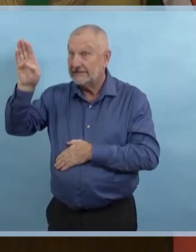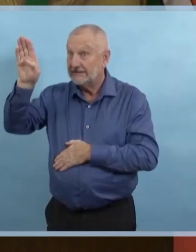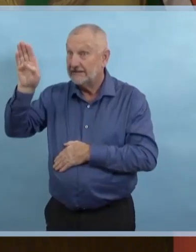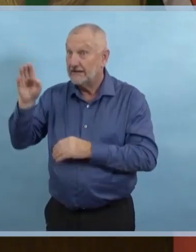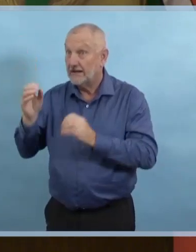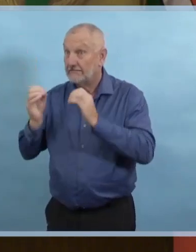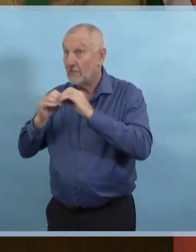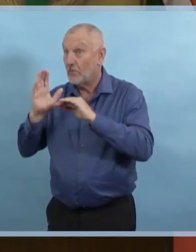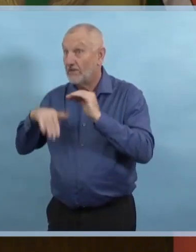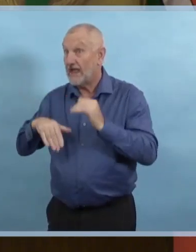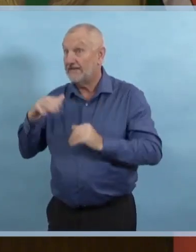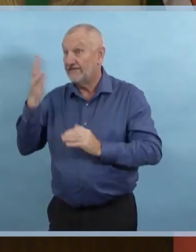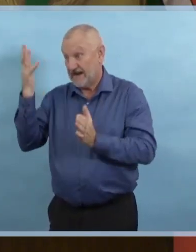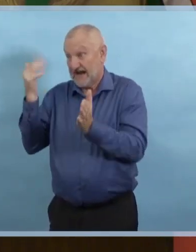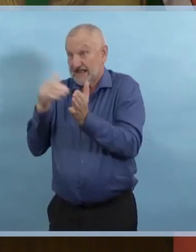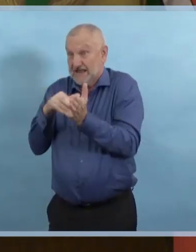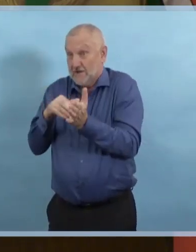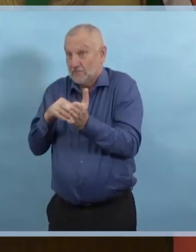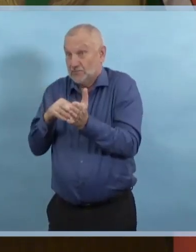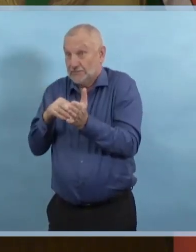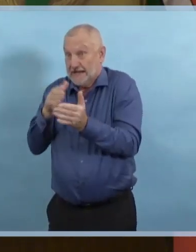ces cas sont liés à des rassemblements sociaux.